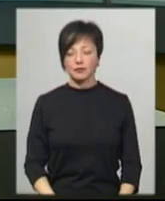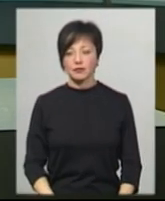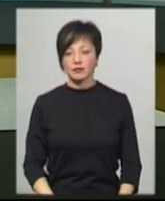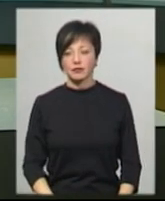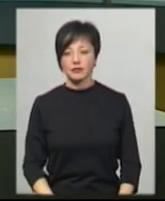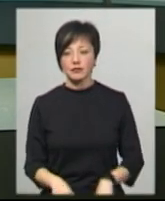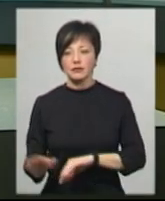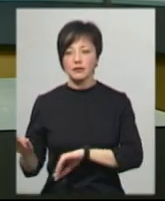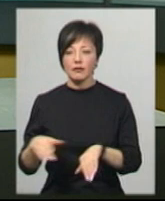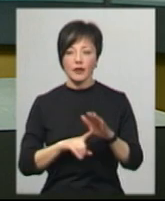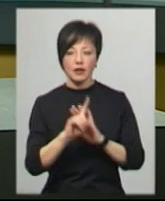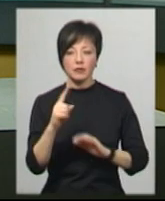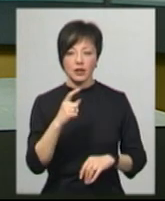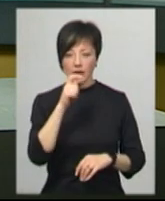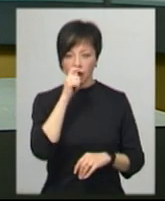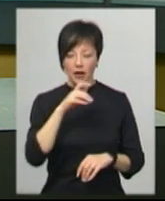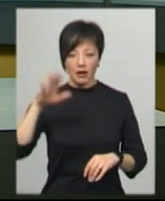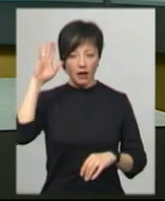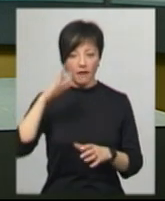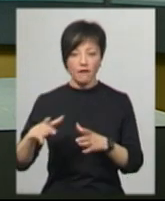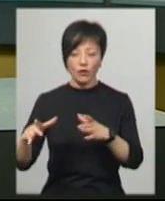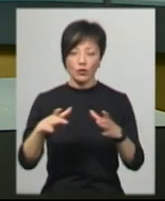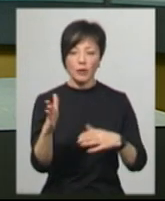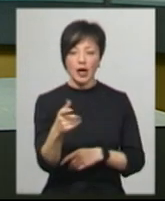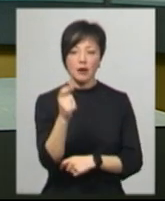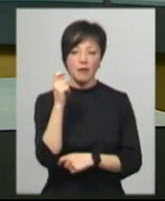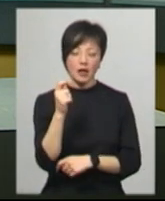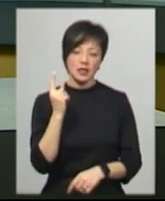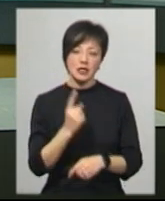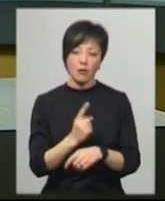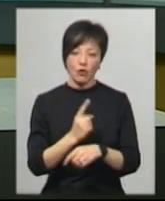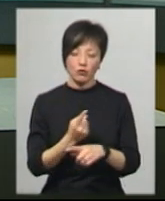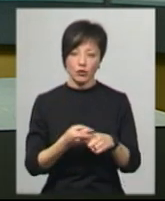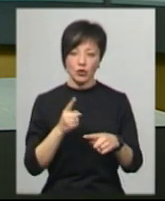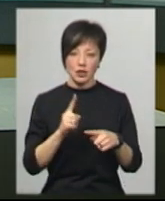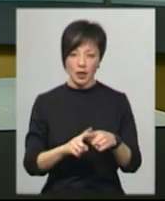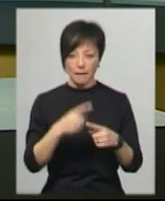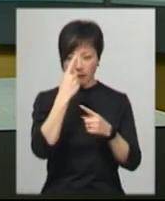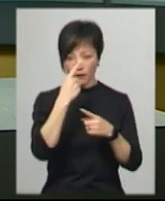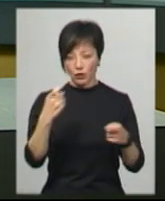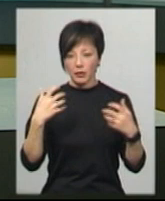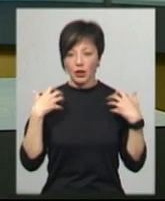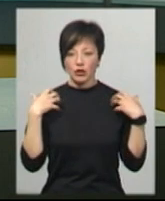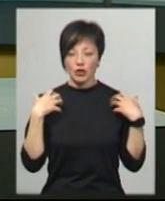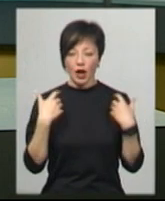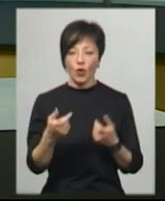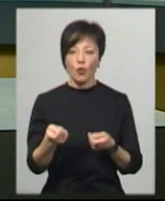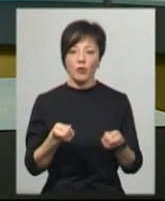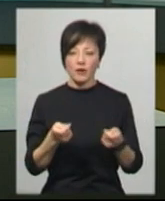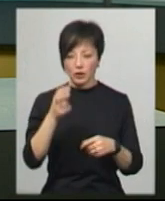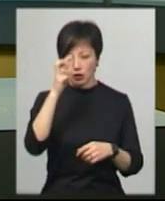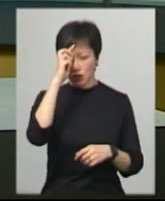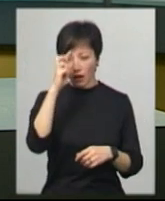З першого квітня на водоймах Хмельниччини рибалити заборонено. Про це Суспільному повідомив начальник управління